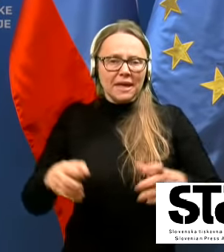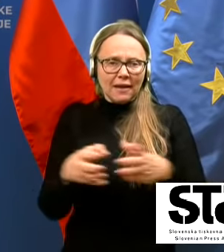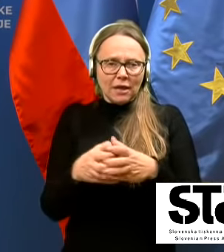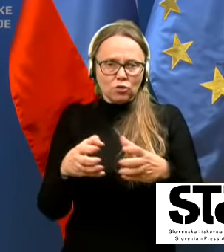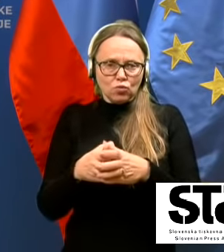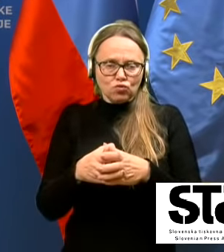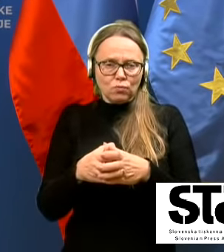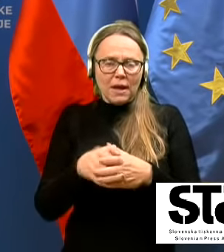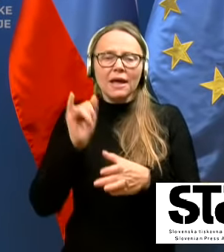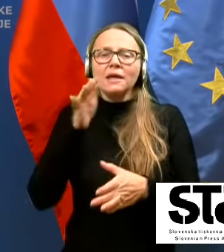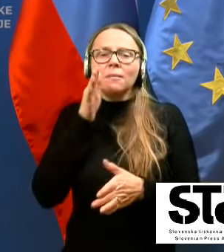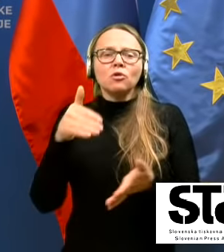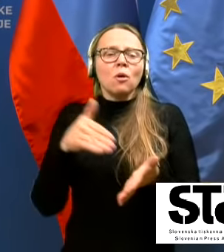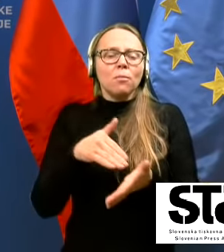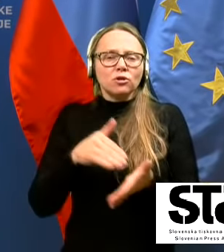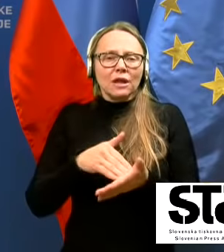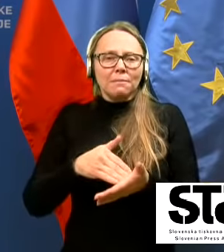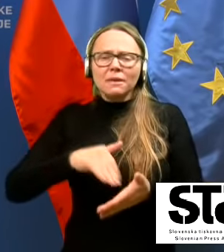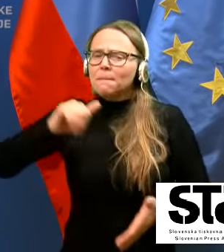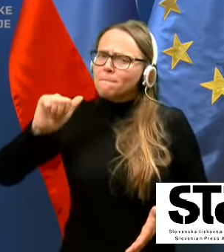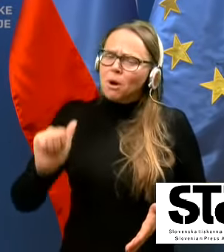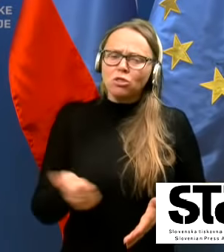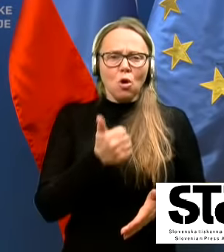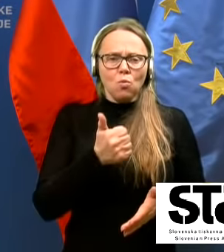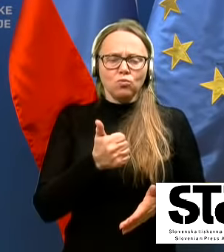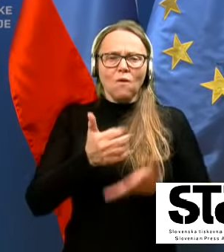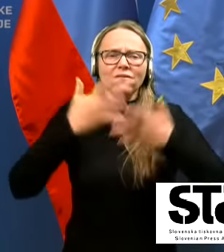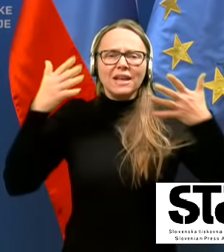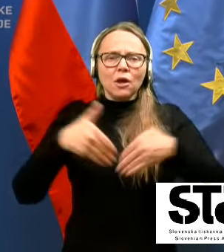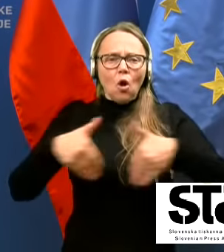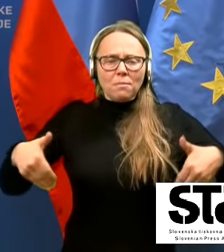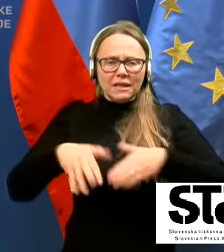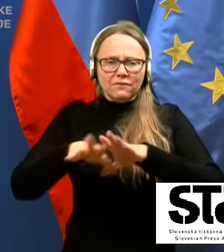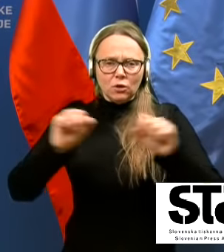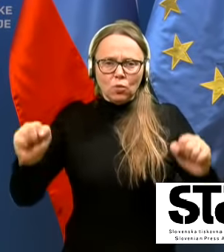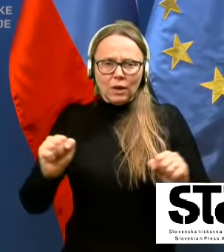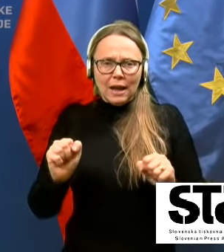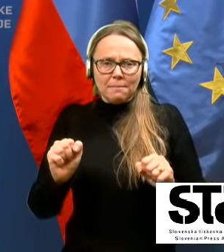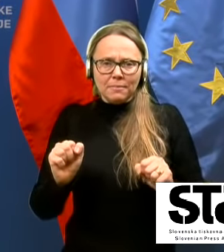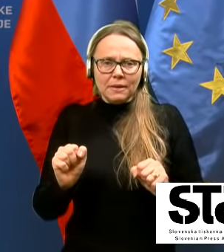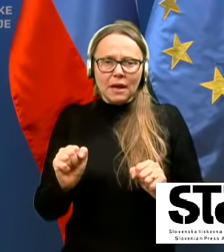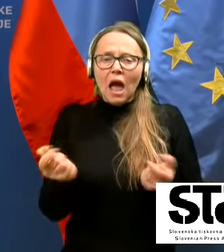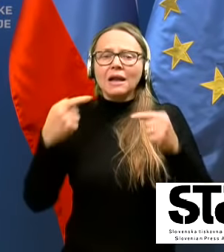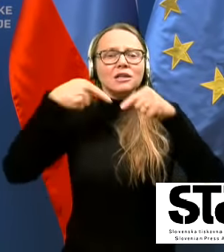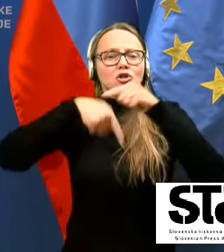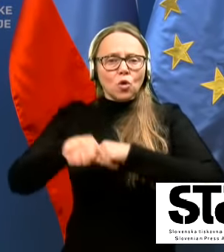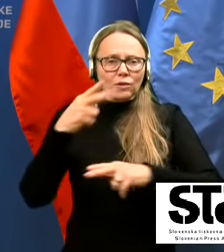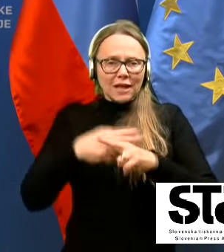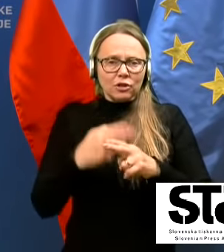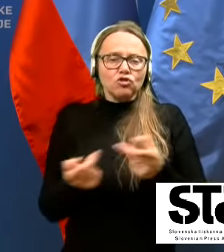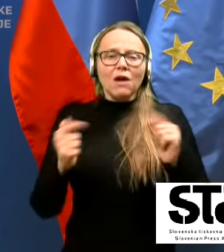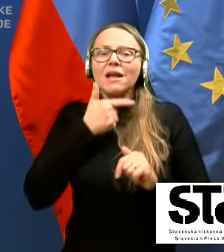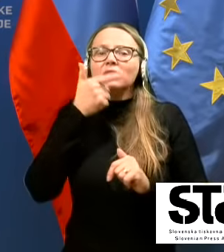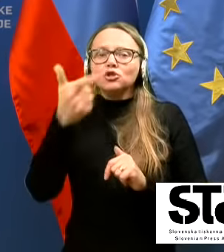bodo potrebni ponovno veliki omejtveni ukrepi, pa ne bo to znotraj države ali pa zunaj nje,